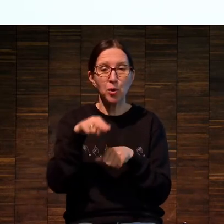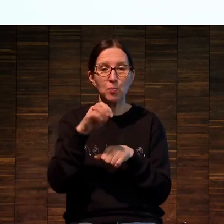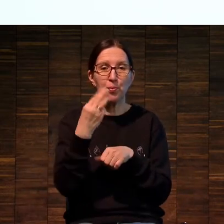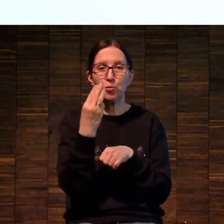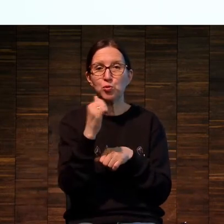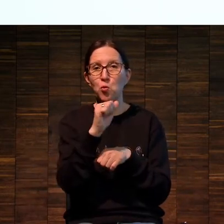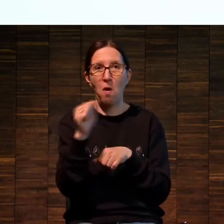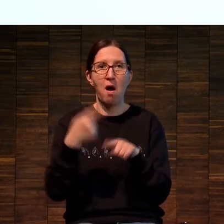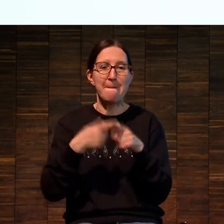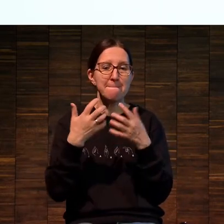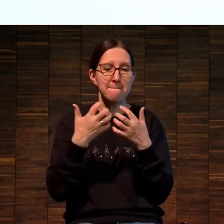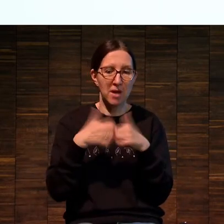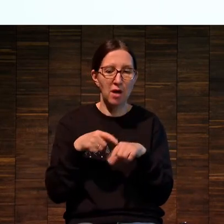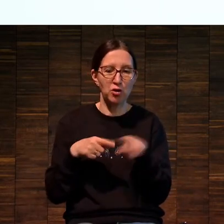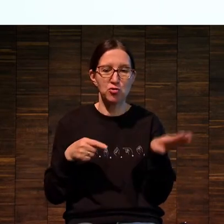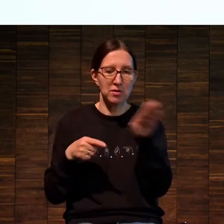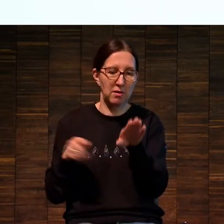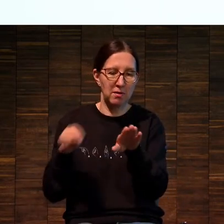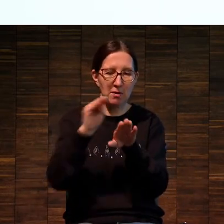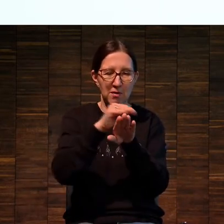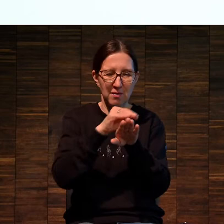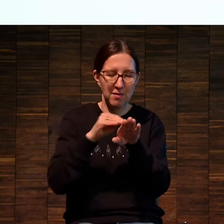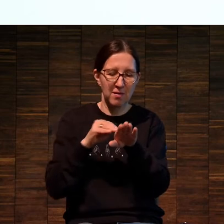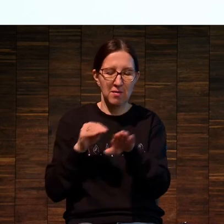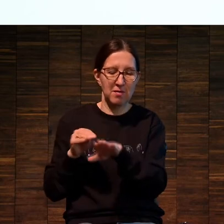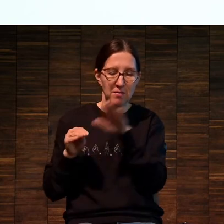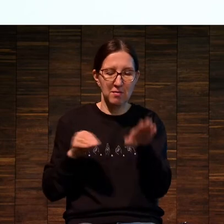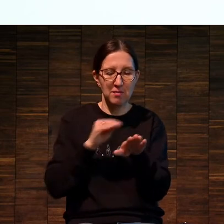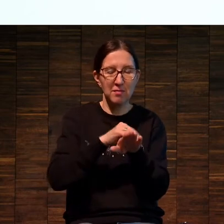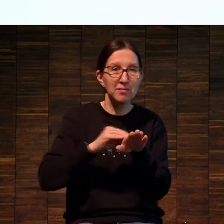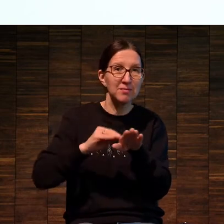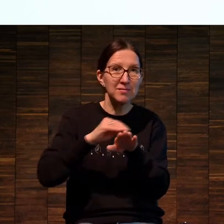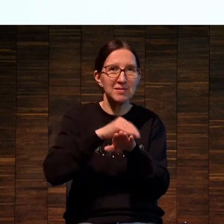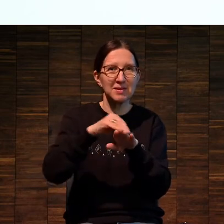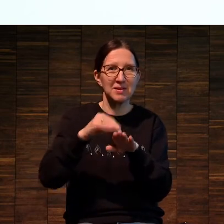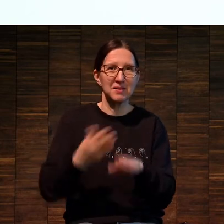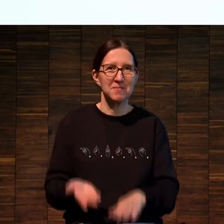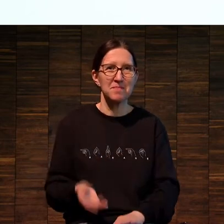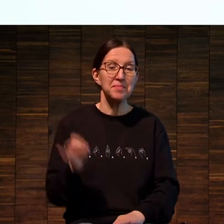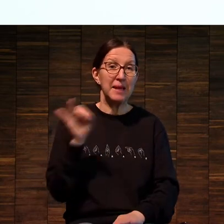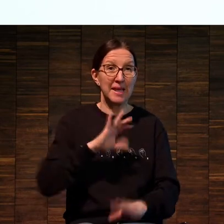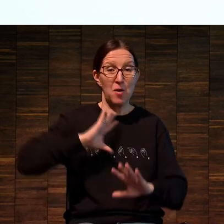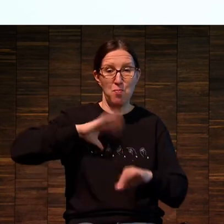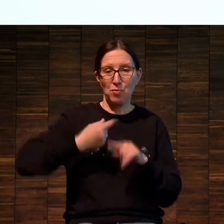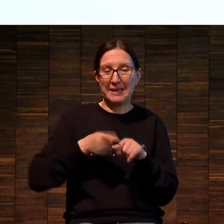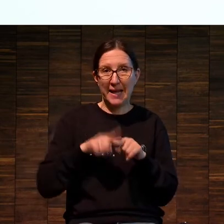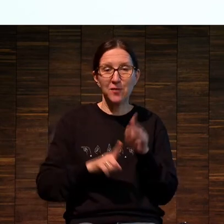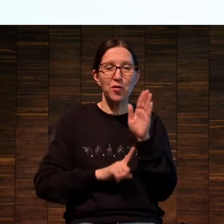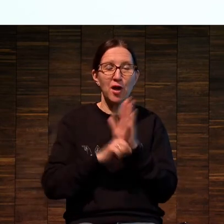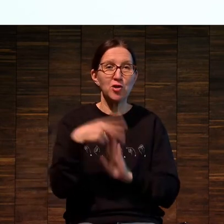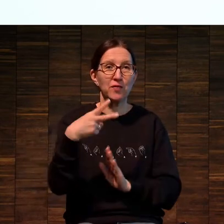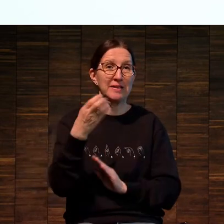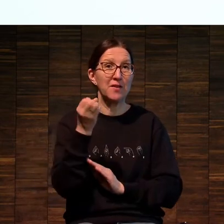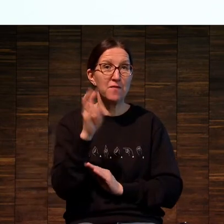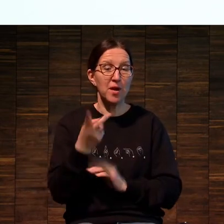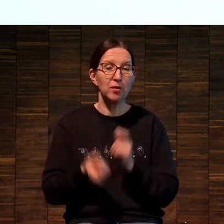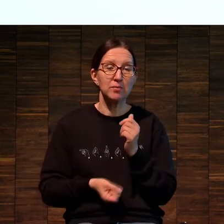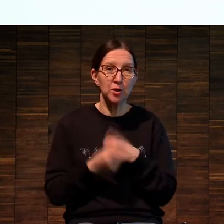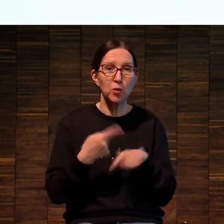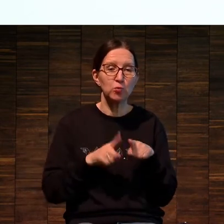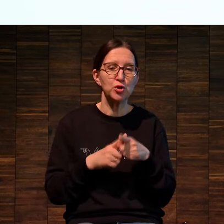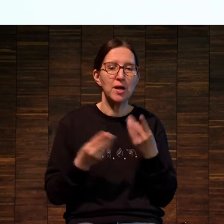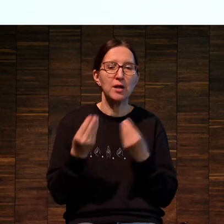Это вот первое использование трафаретной печати. И после этого в начале 20 века появилась